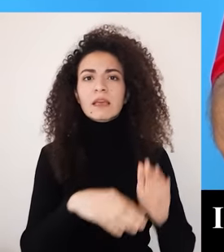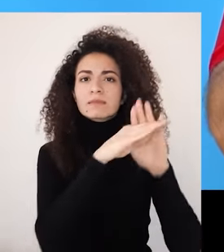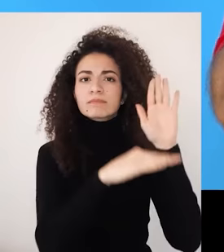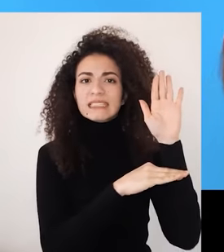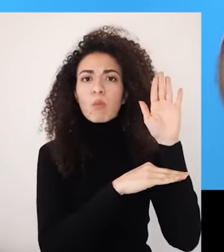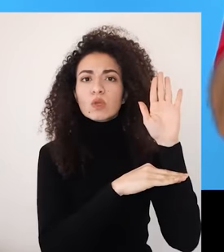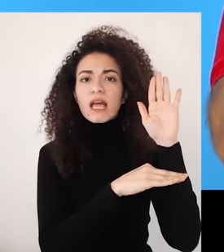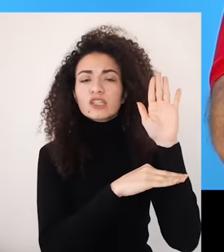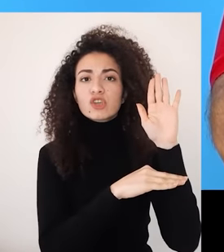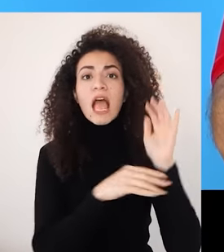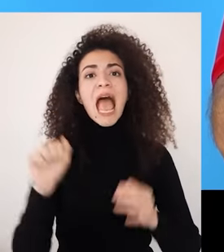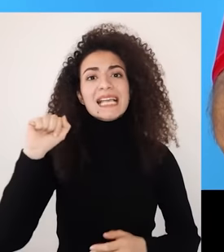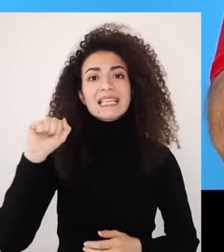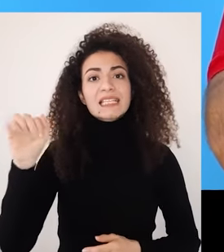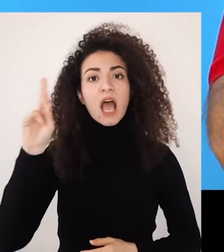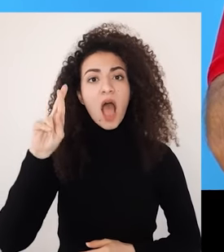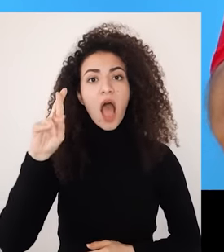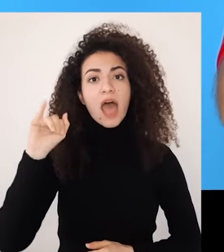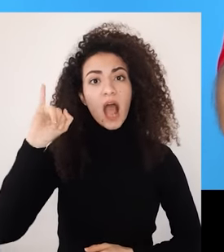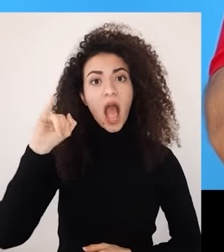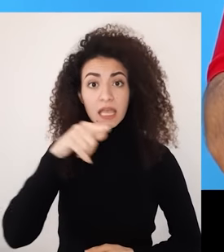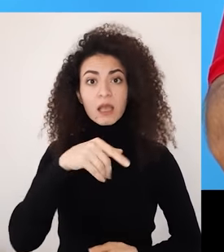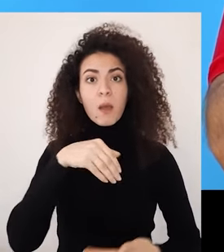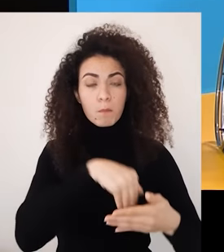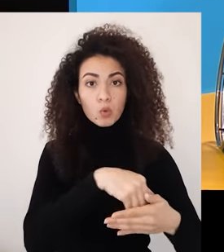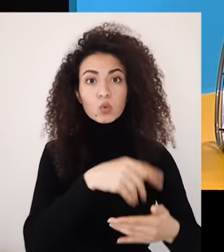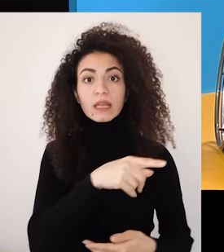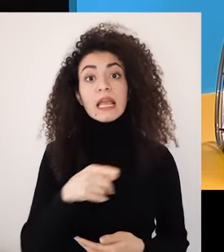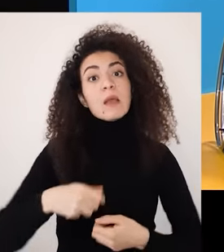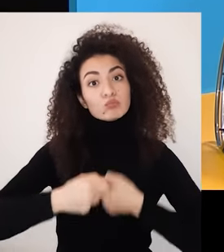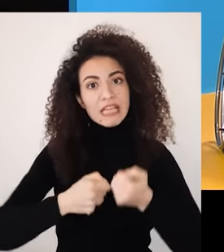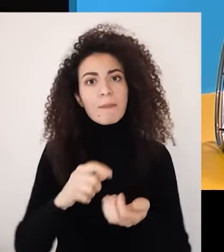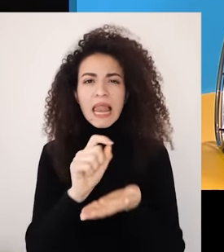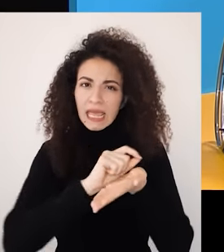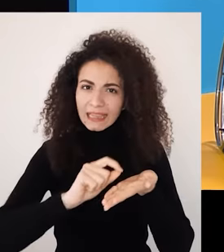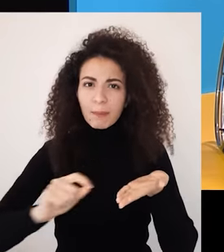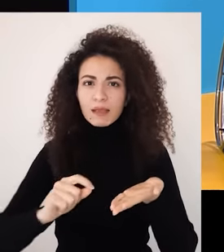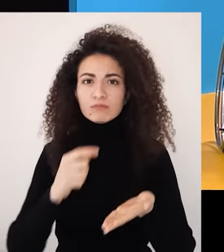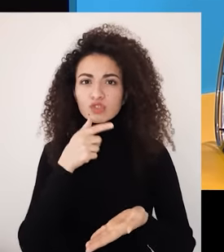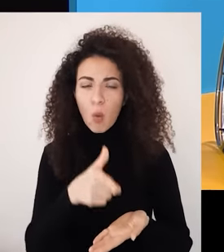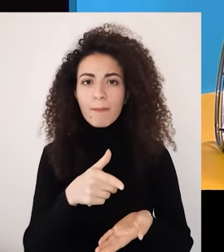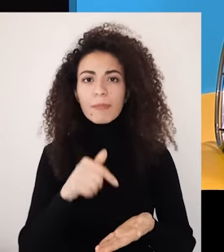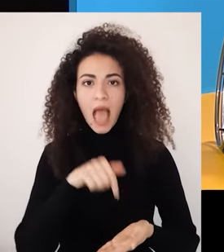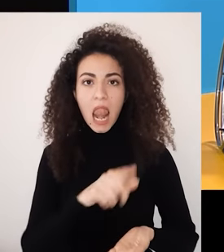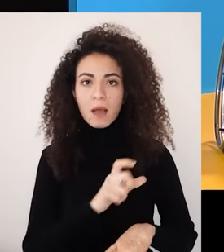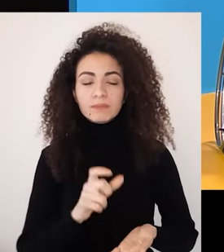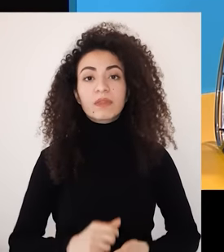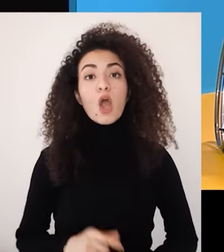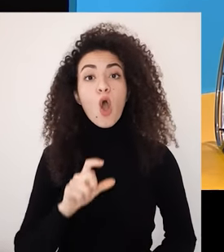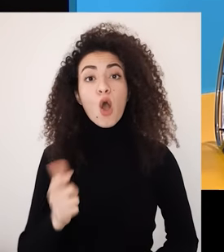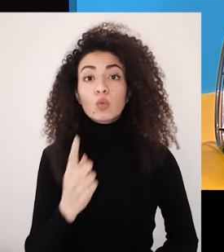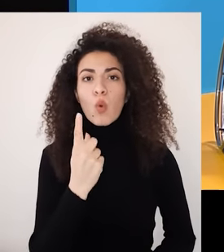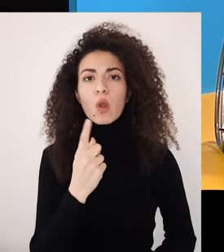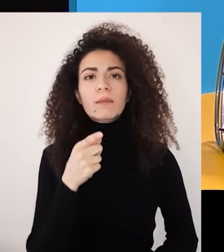قدامك نموذج حقيبة أدوات الـ SSRI الموجودة بالملحق وتكد بأجوبتك على الأسئلة باتباع المراحل التالية